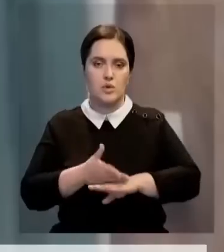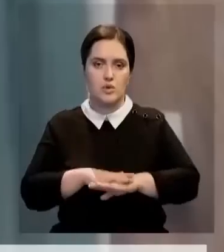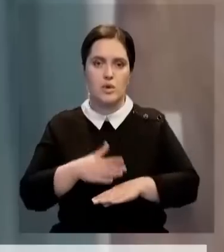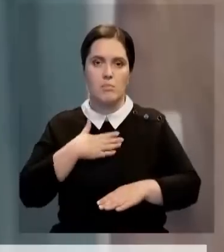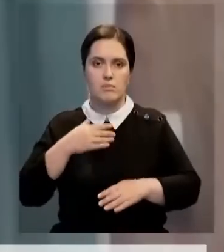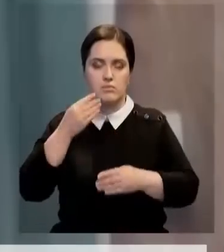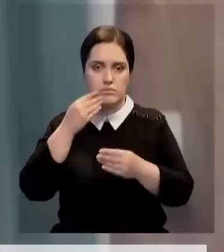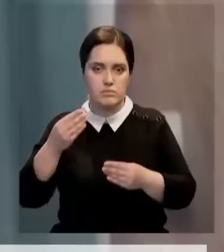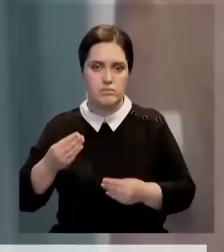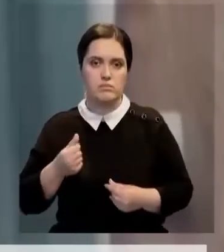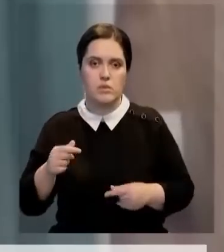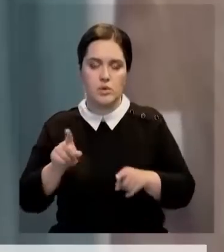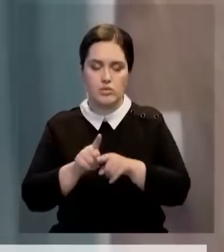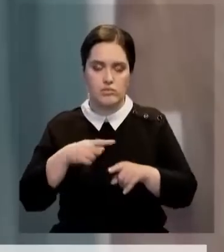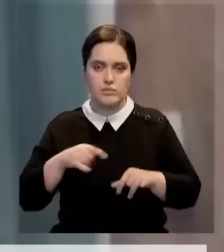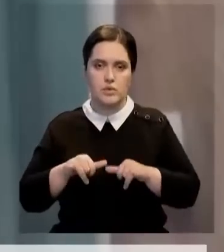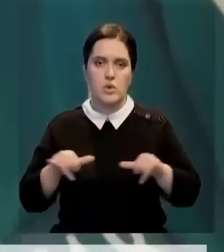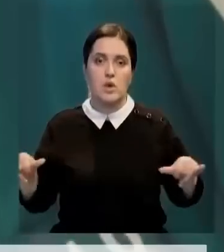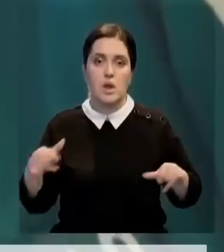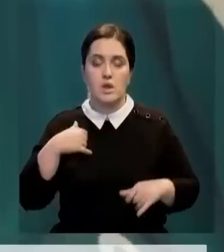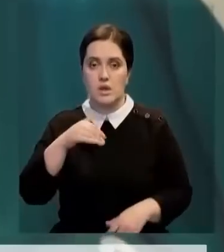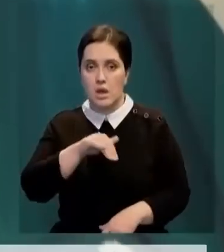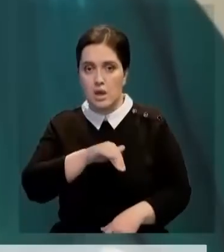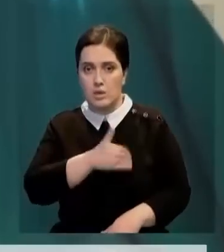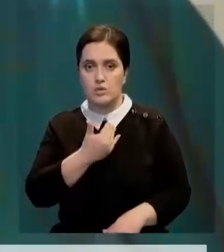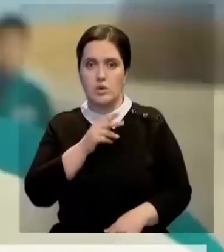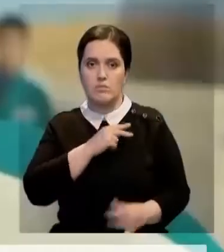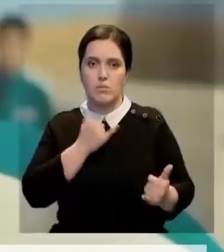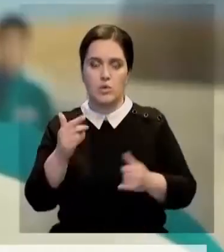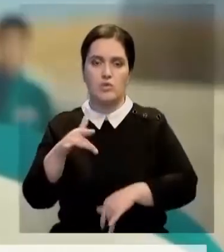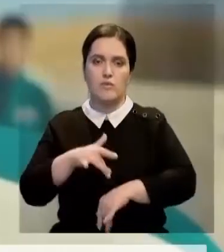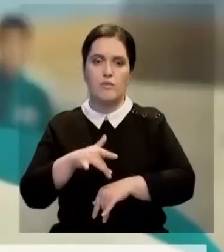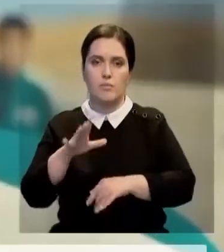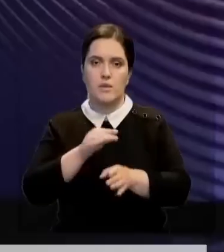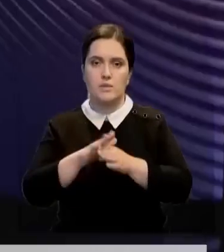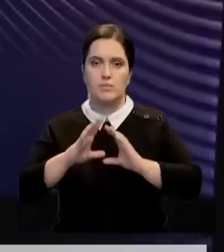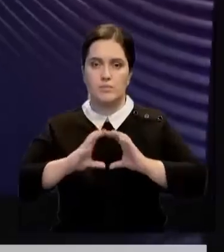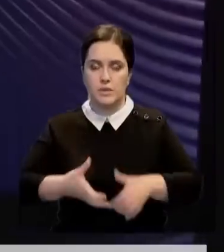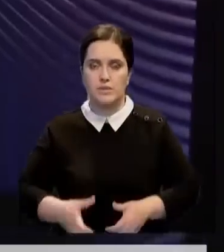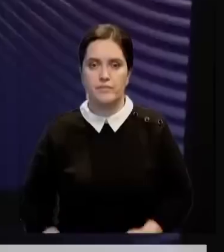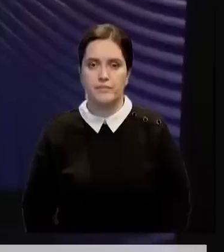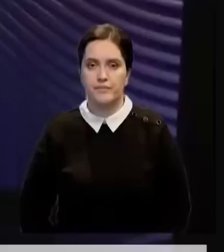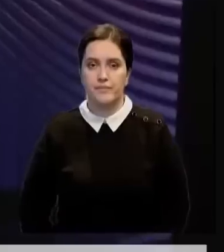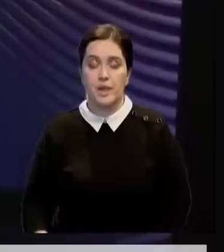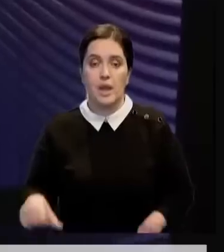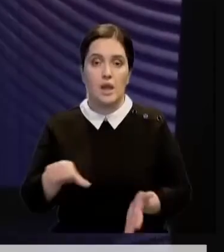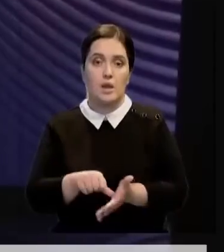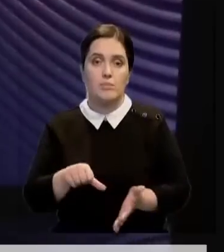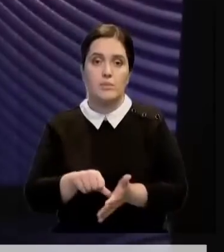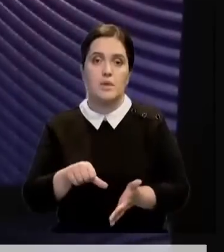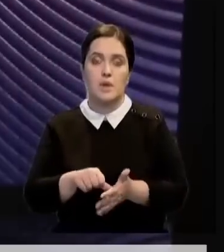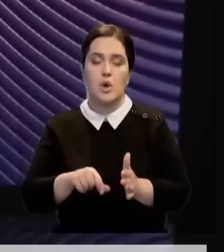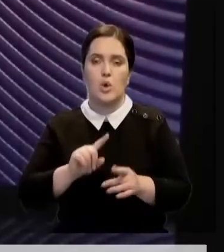моя мотивация также возросла. Потому что я хочу работать для моих фанатов по всему миру. Среди претендентов на